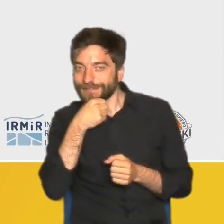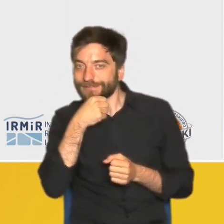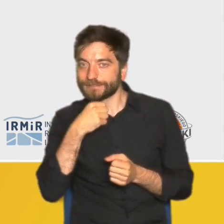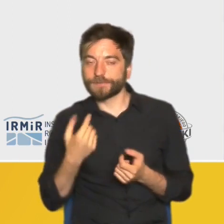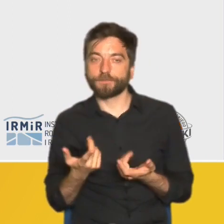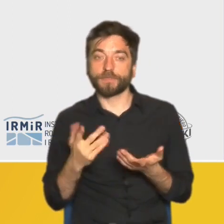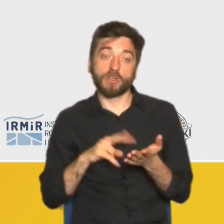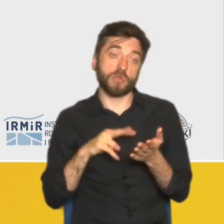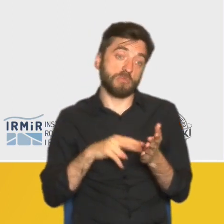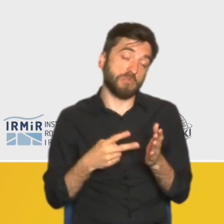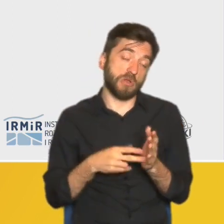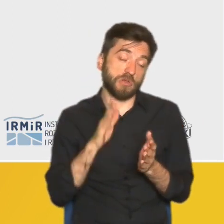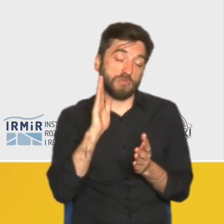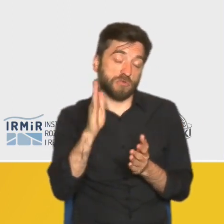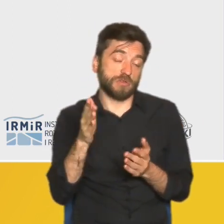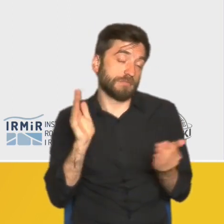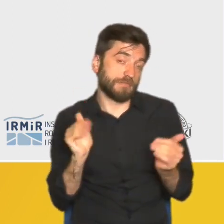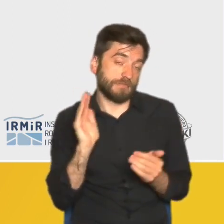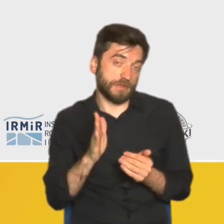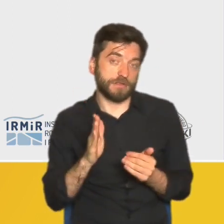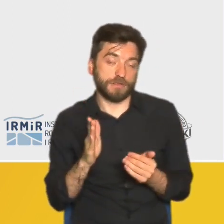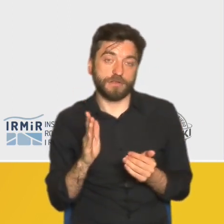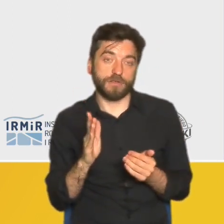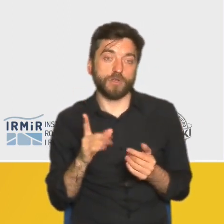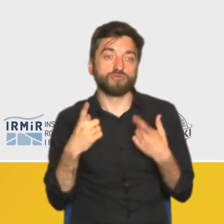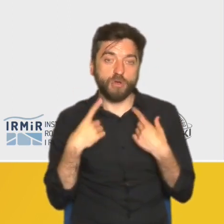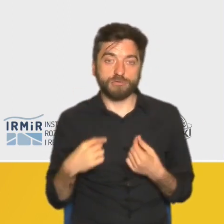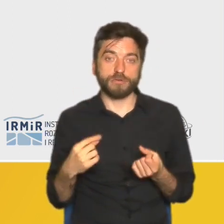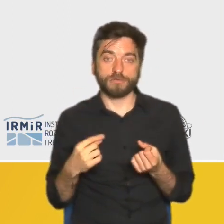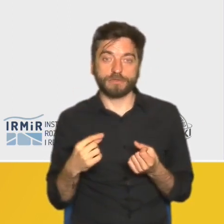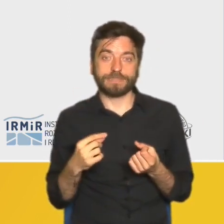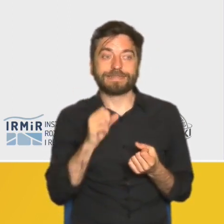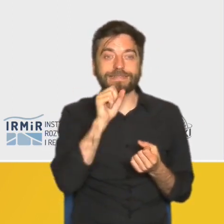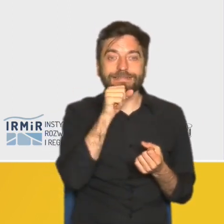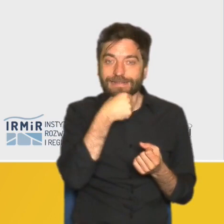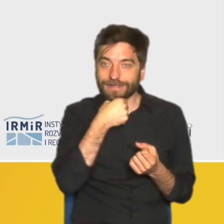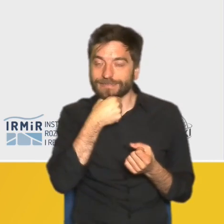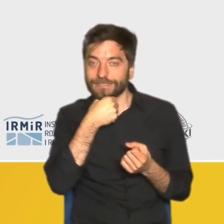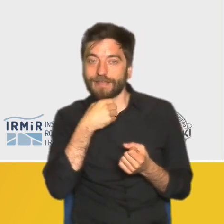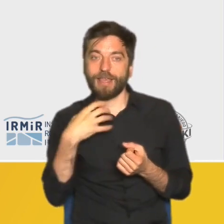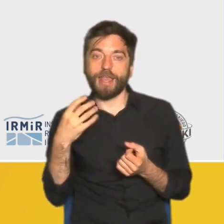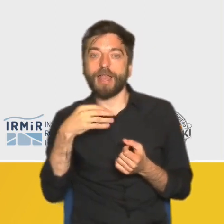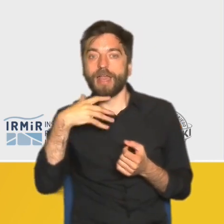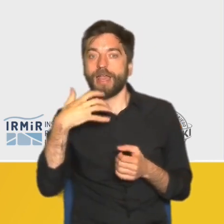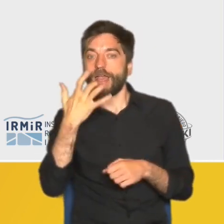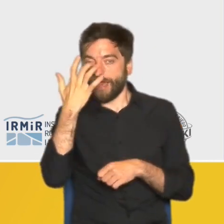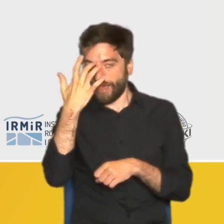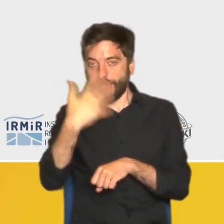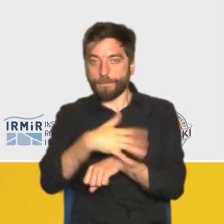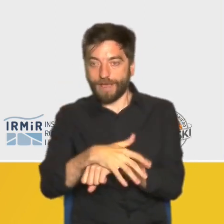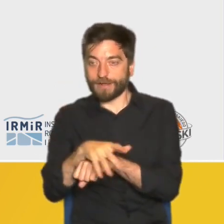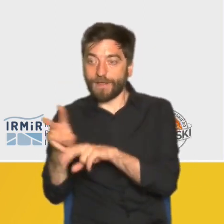wykluczyć nie można, ale trudno przewidzieć, że osoby starsze, czy też w wieku emerytalnym zaczną nam z kolei